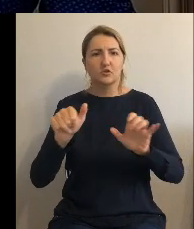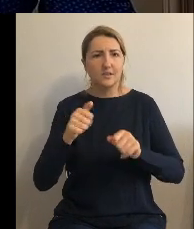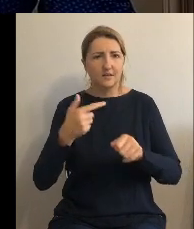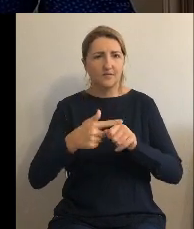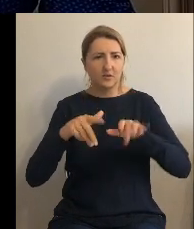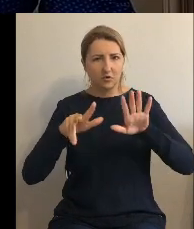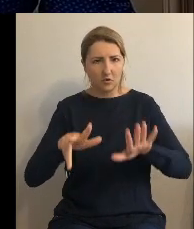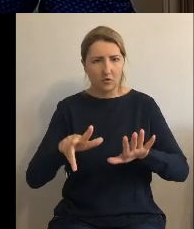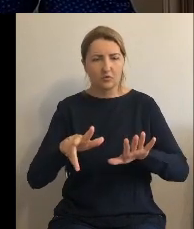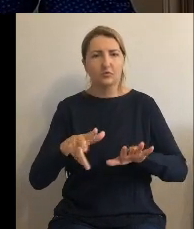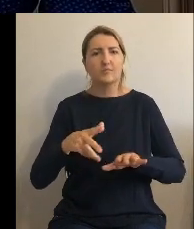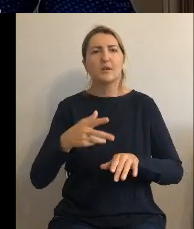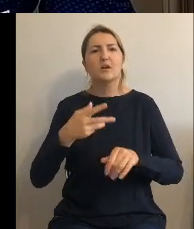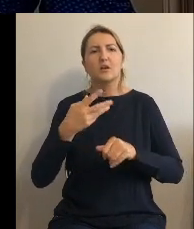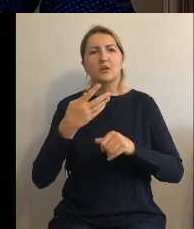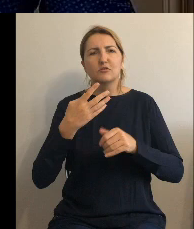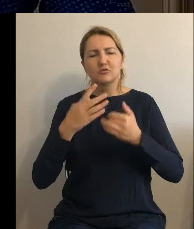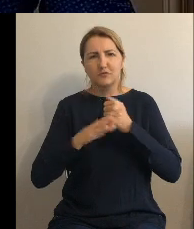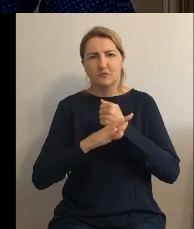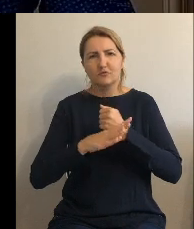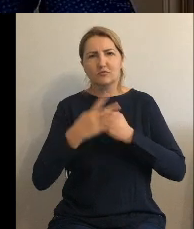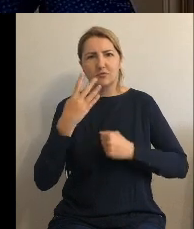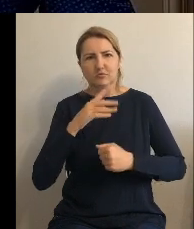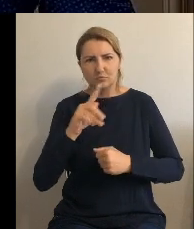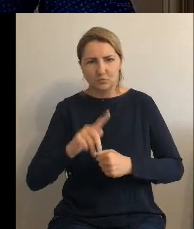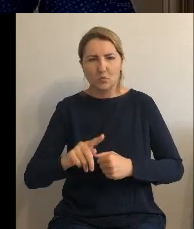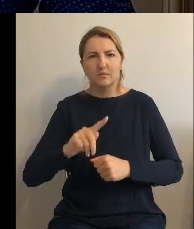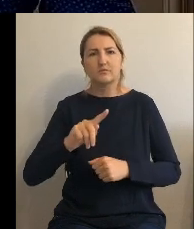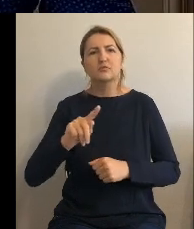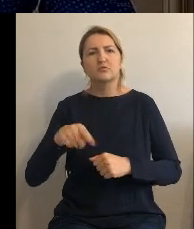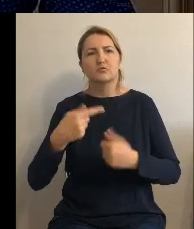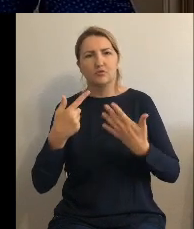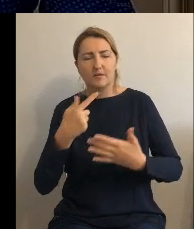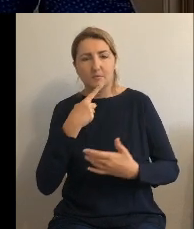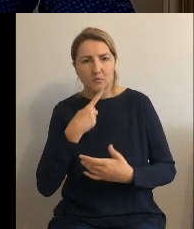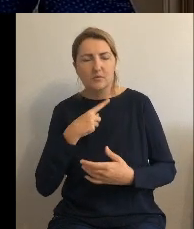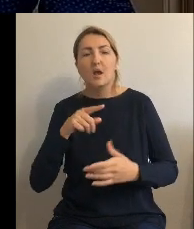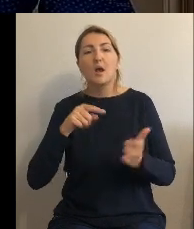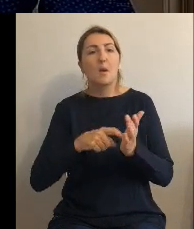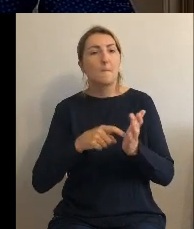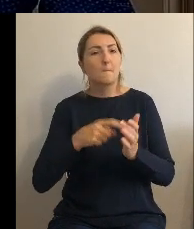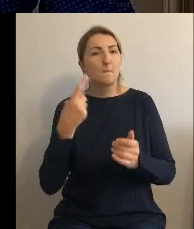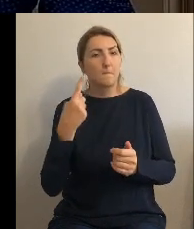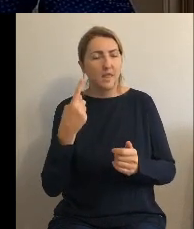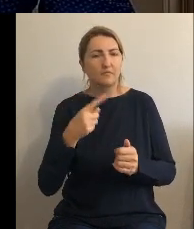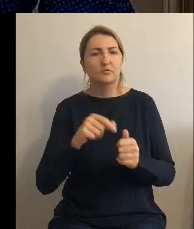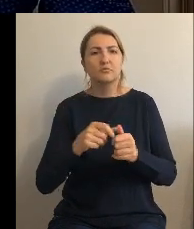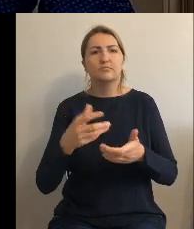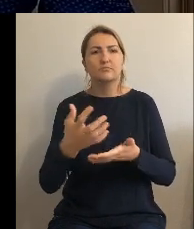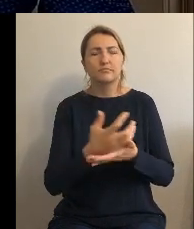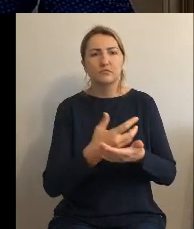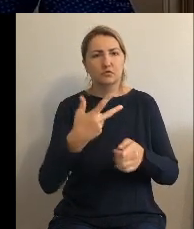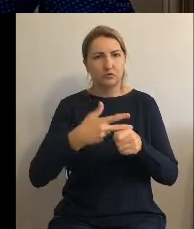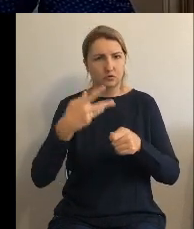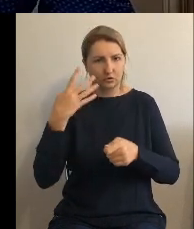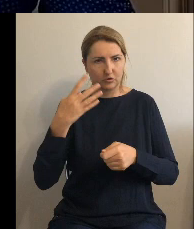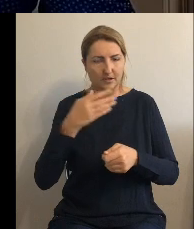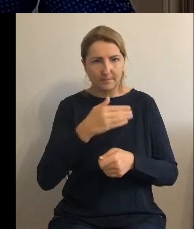,71 zł. Z tego punkt pierwszy. Dochody bieżące w wysokości 34 mln 706